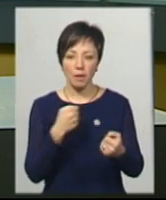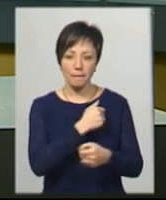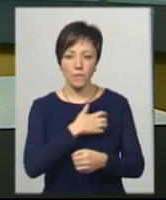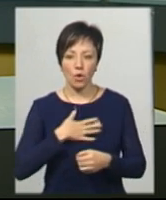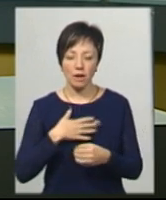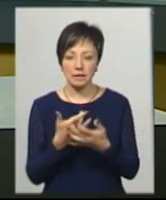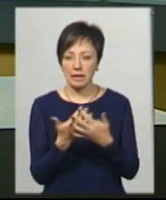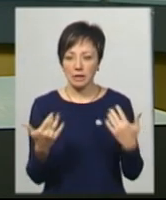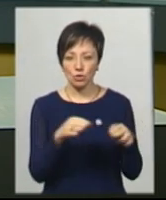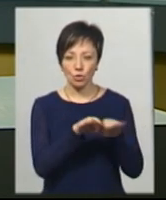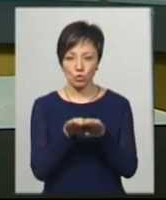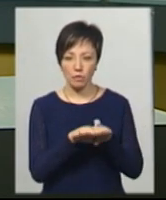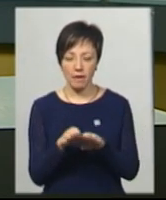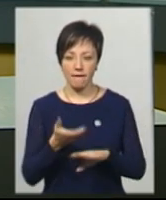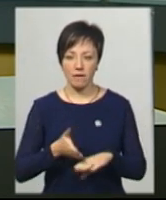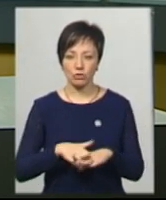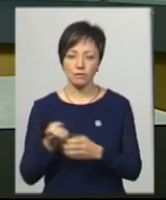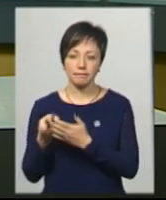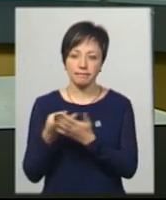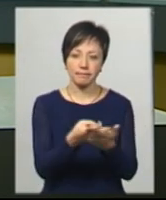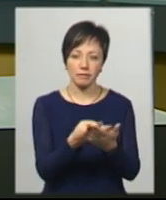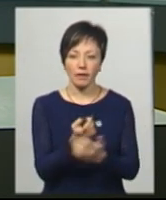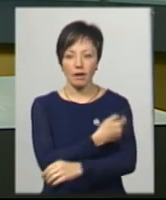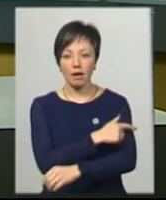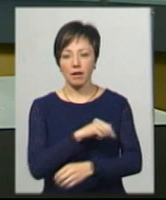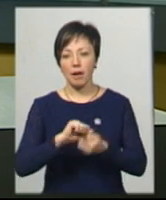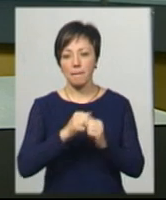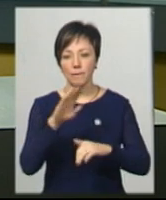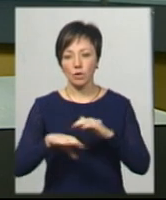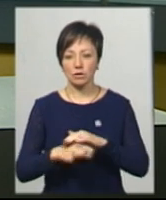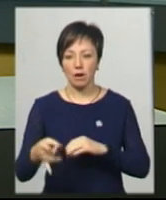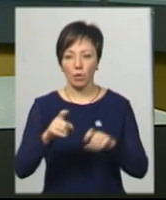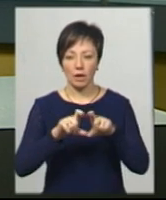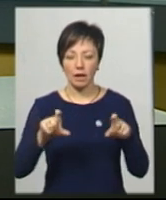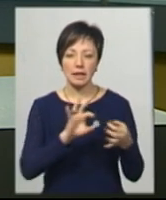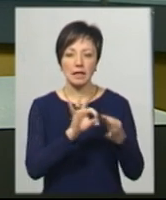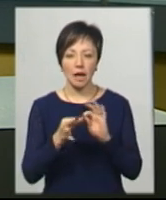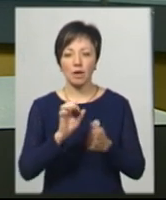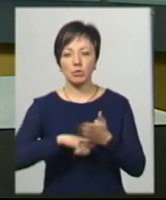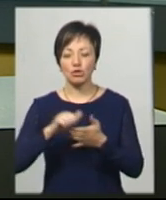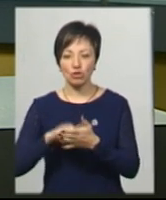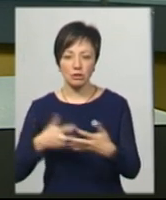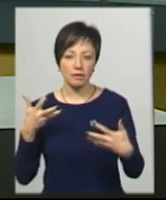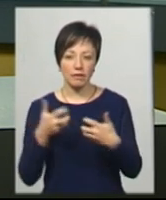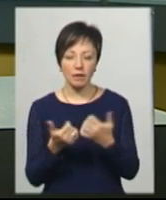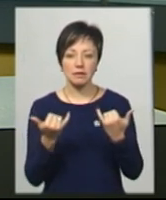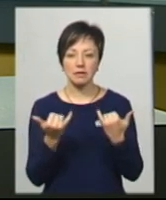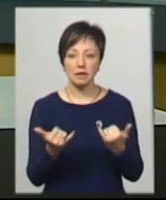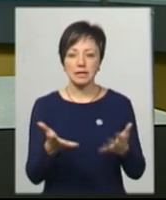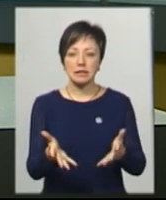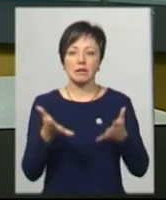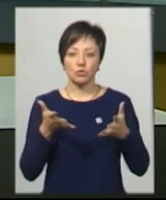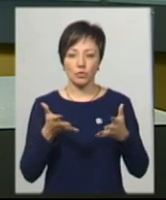ушкодження різного ступеня важкості. Їх доправили в Кам'янець-Подільську районну лікарню. Деталі та причини дорожньо-транспортної пригоди